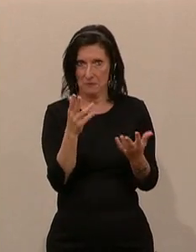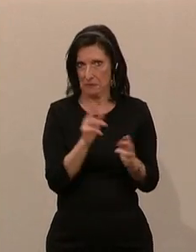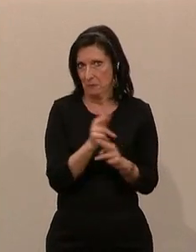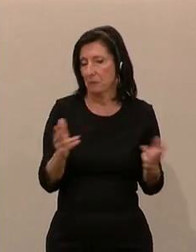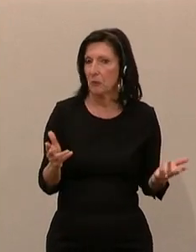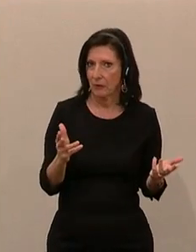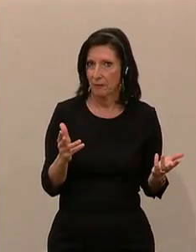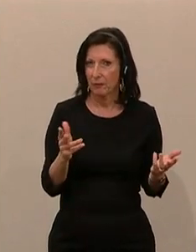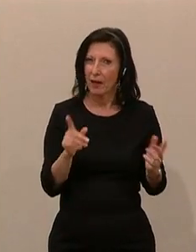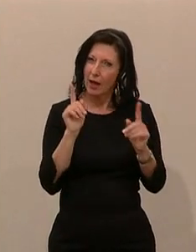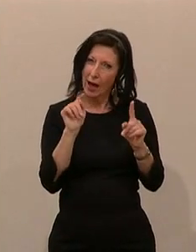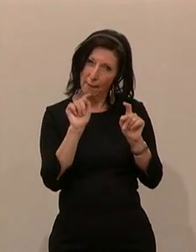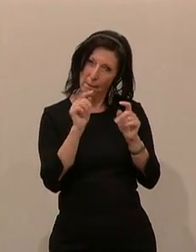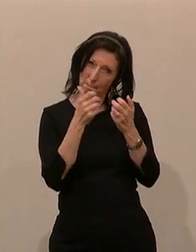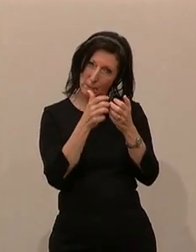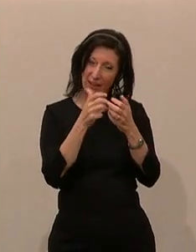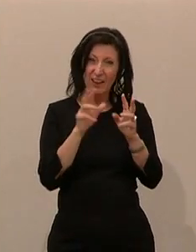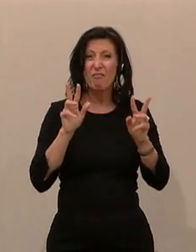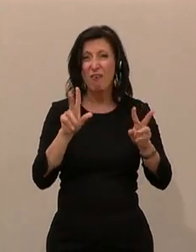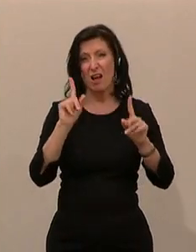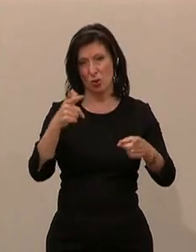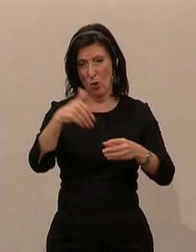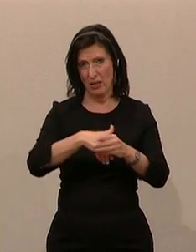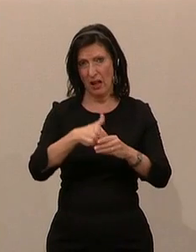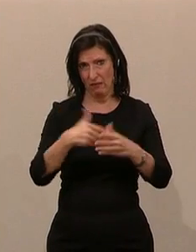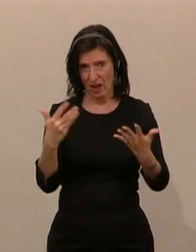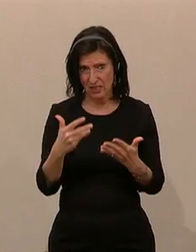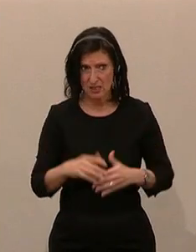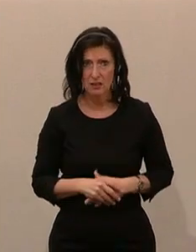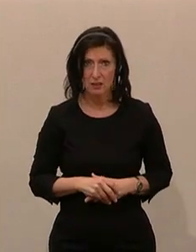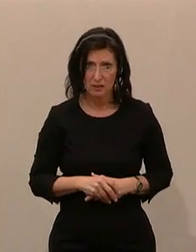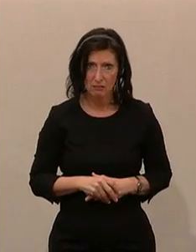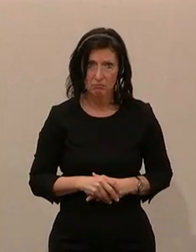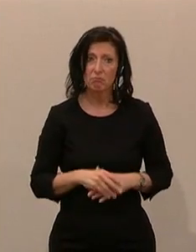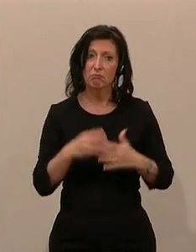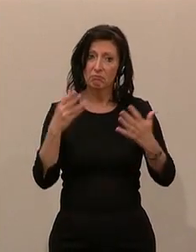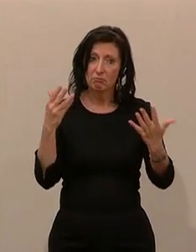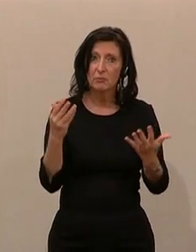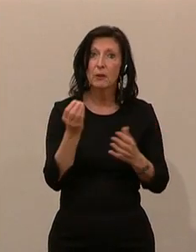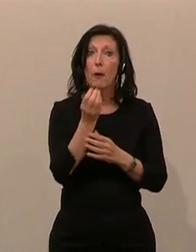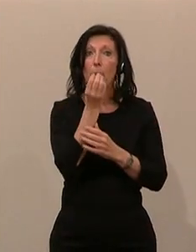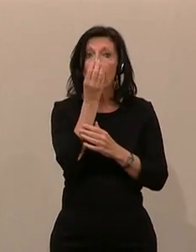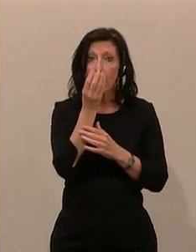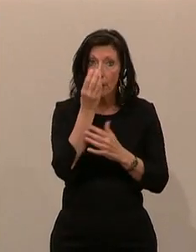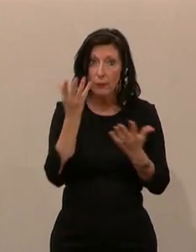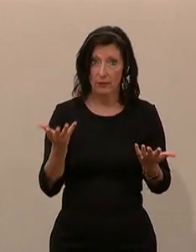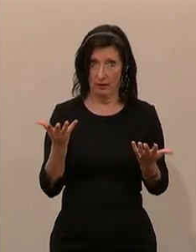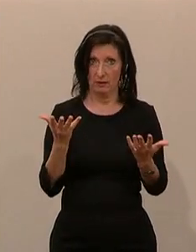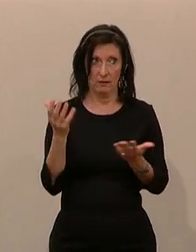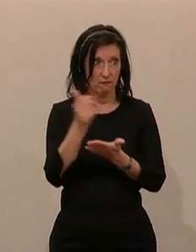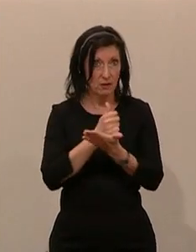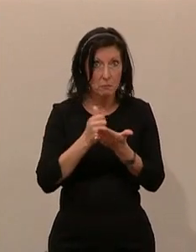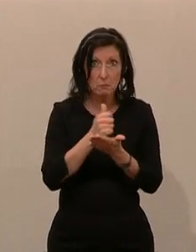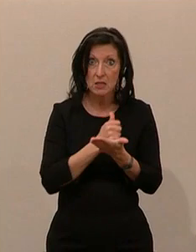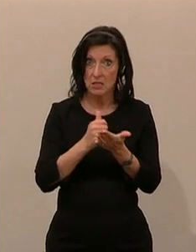Eigentlich hätte es aber in diesem Bericht gehen sollen um den Einsatz von Blüten bei medizinischer Verwendung